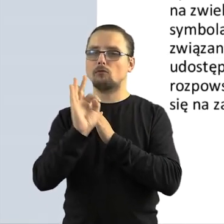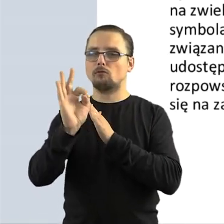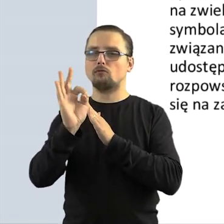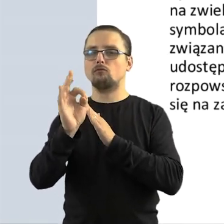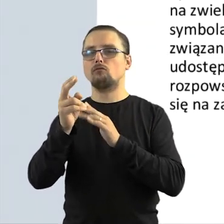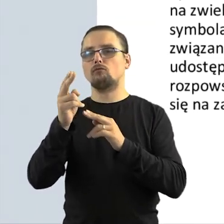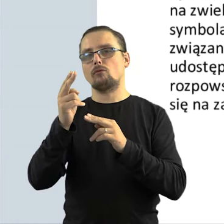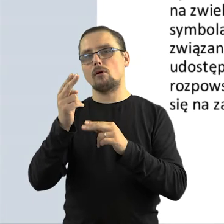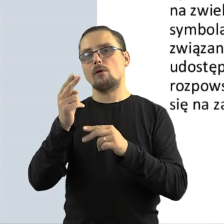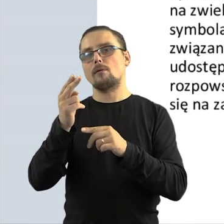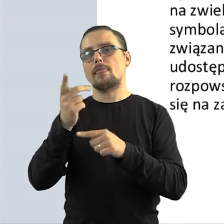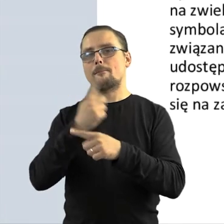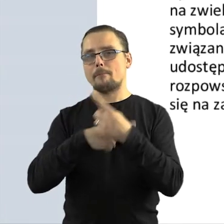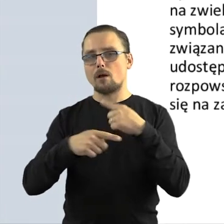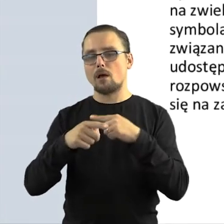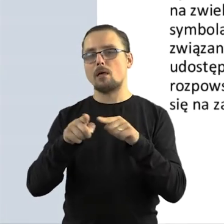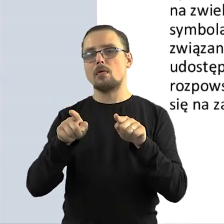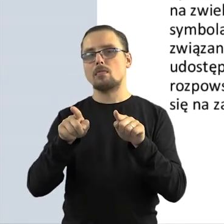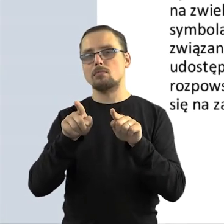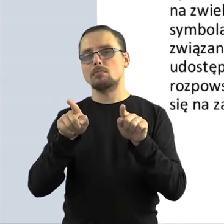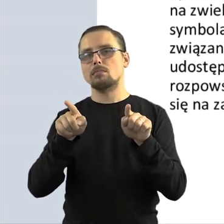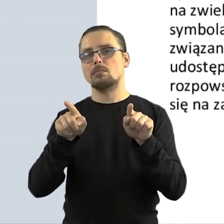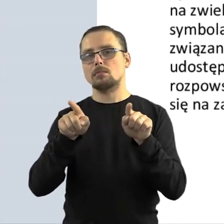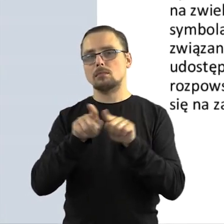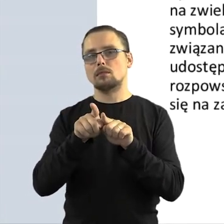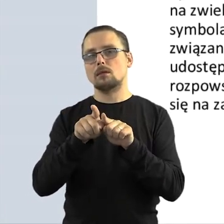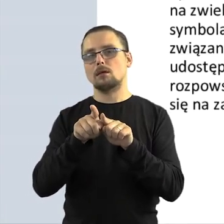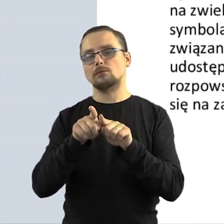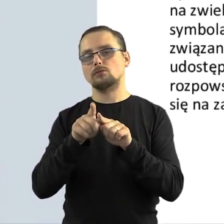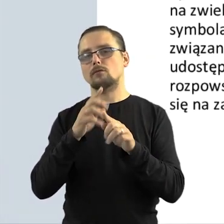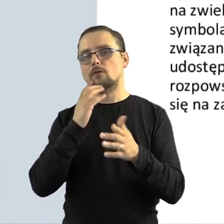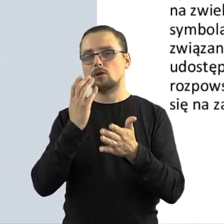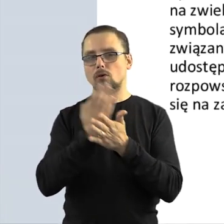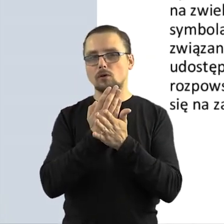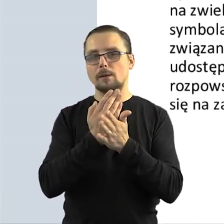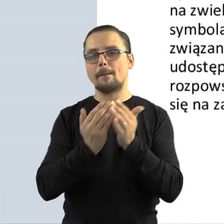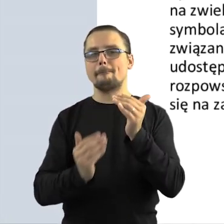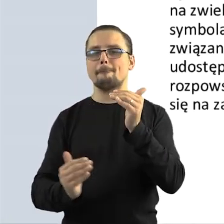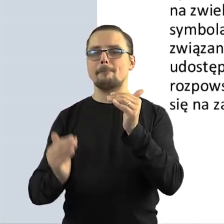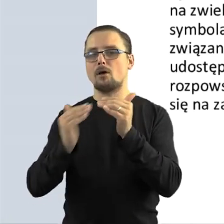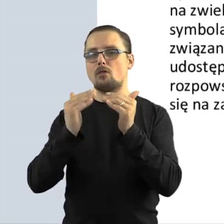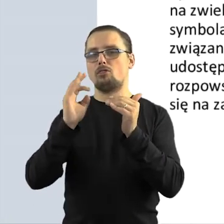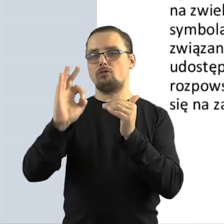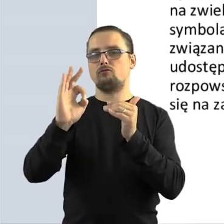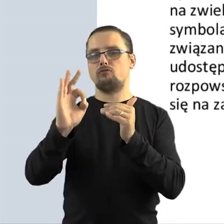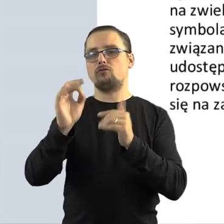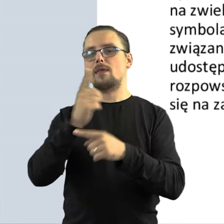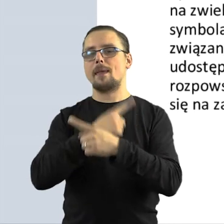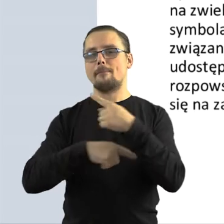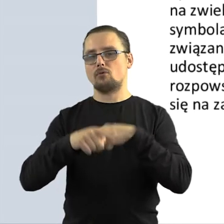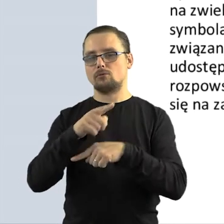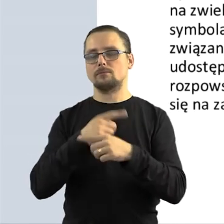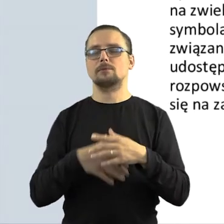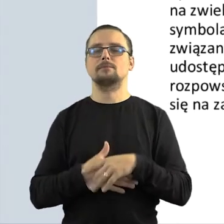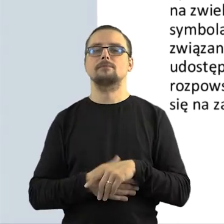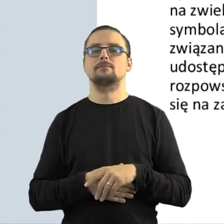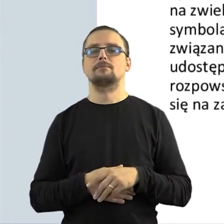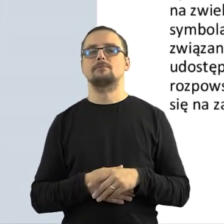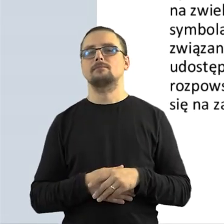odnosi się bezpośrednio do ich upośledzenia, nie ma zarobkowego charakteru i jest podejmowane w rozmiarze wynikającym z natury upośledzenia.